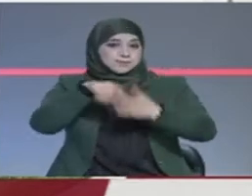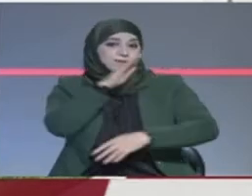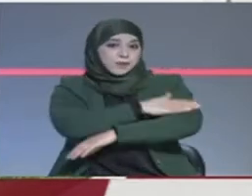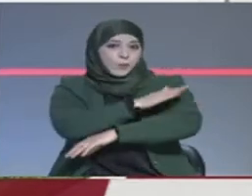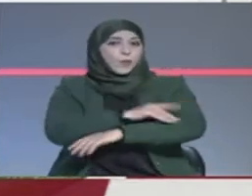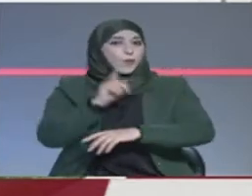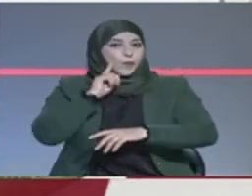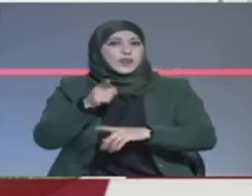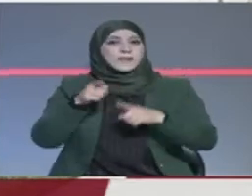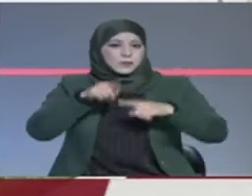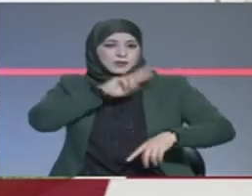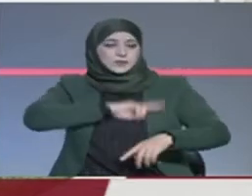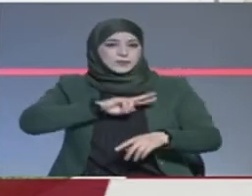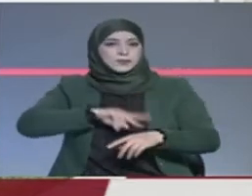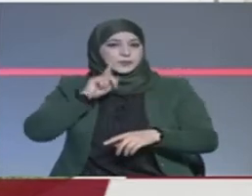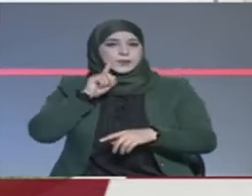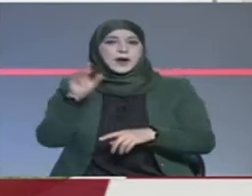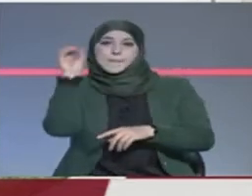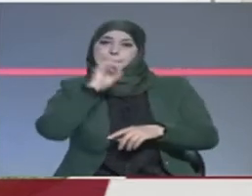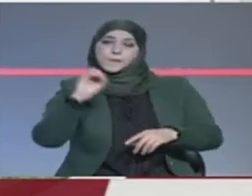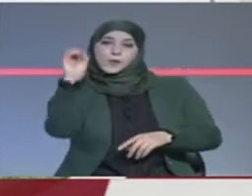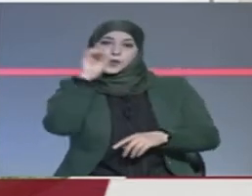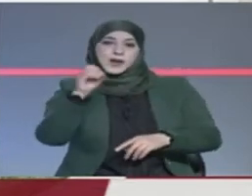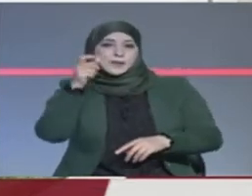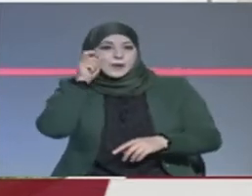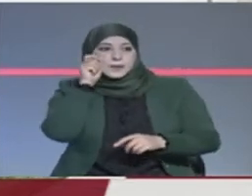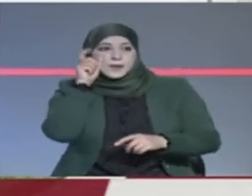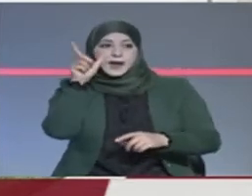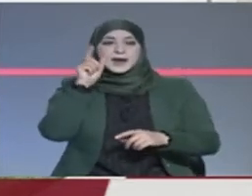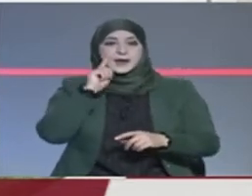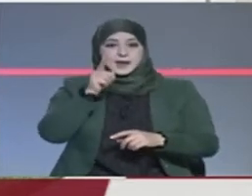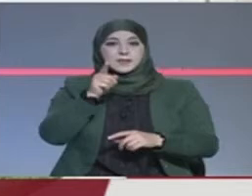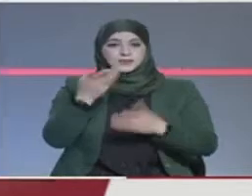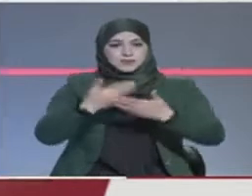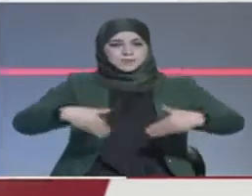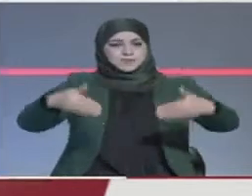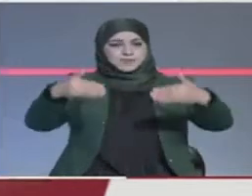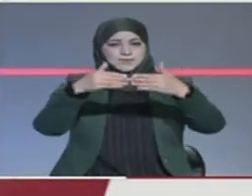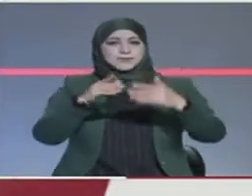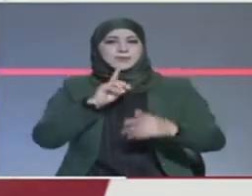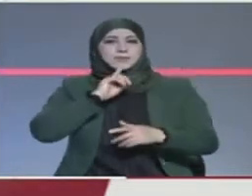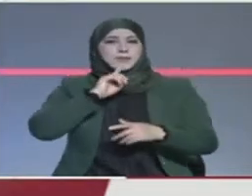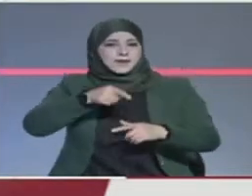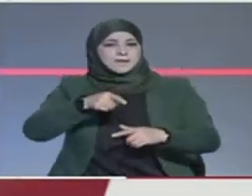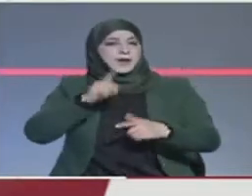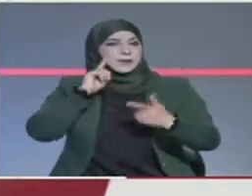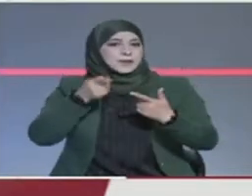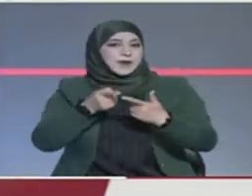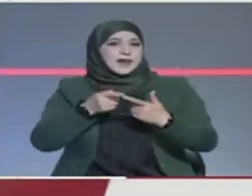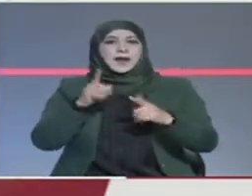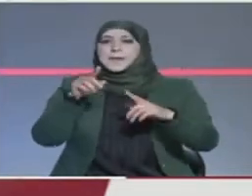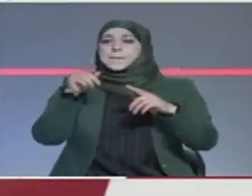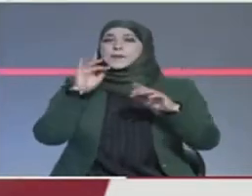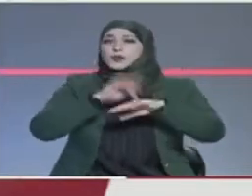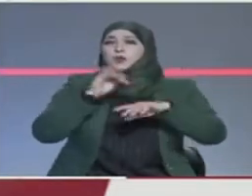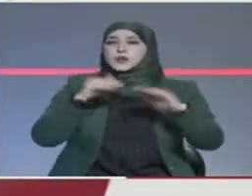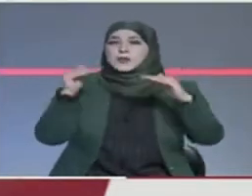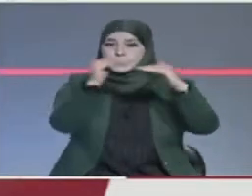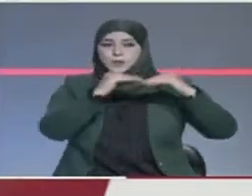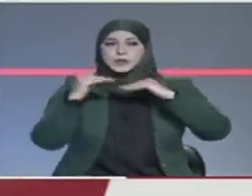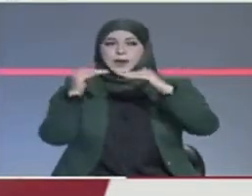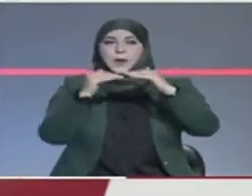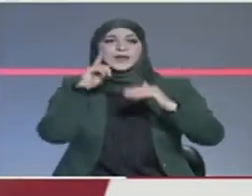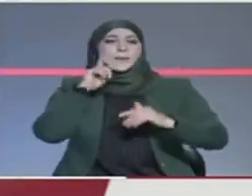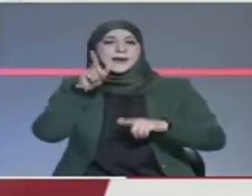الاجتماعية ورفعت المنظمة طلب النظر في القرار الذي وصفته بالجائر لضربه وفق تقديرها مبدأ المساوات بين المواطنين